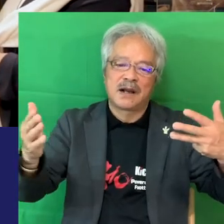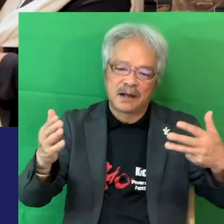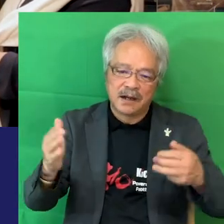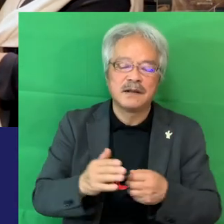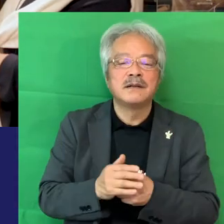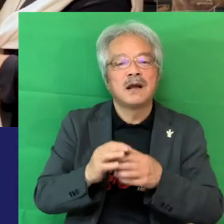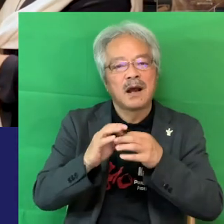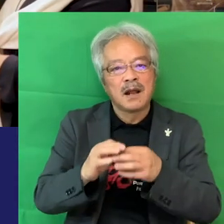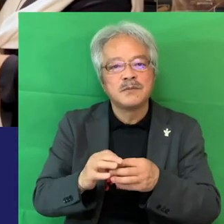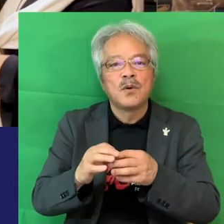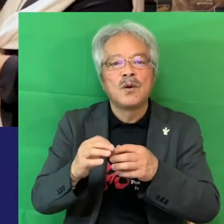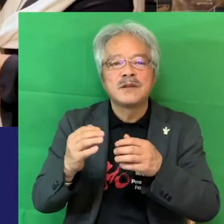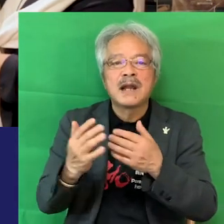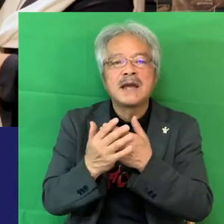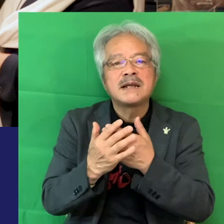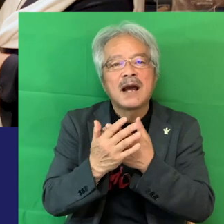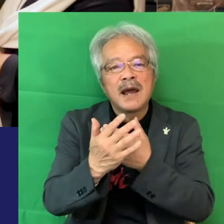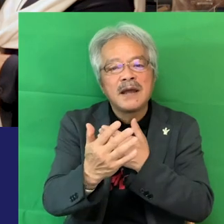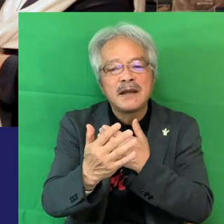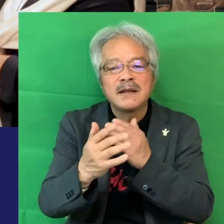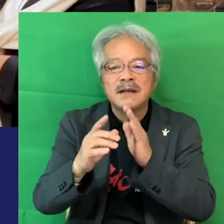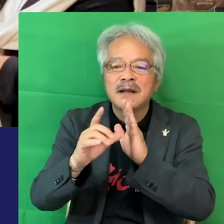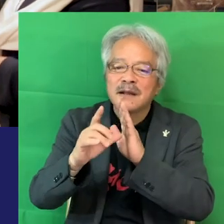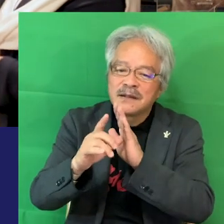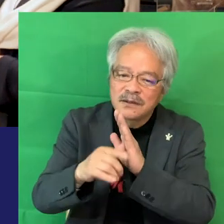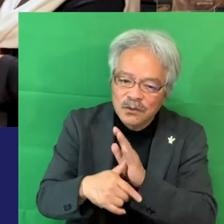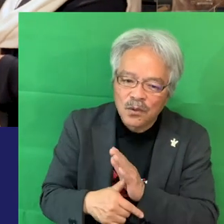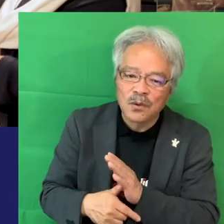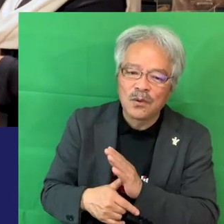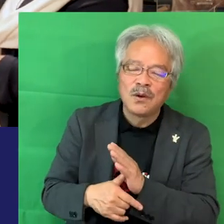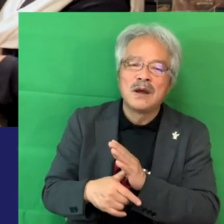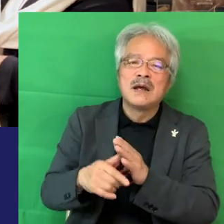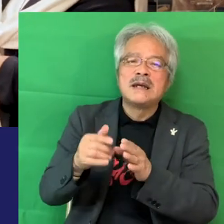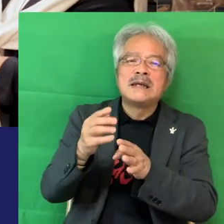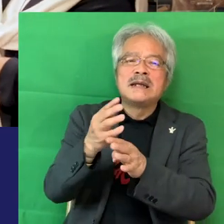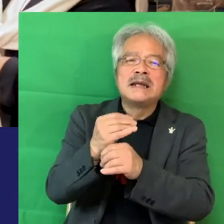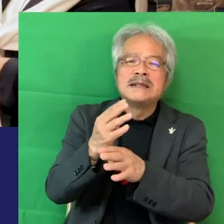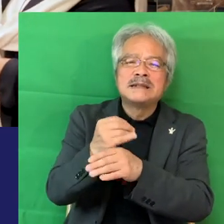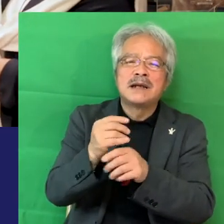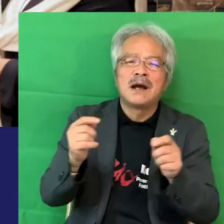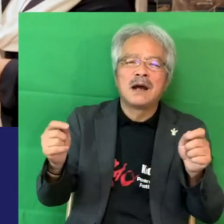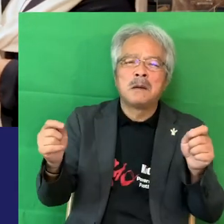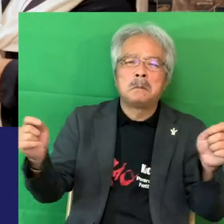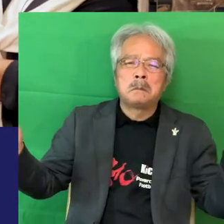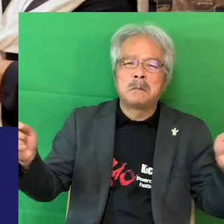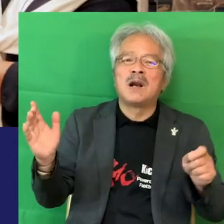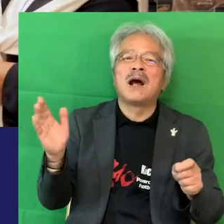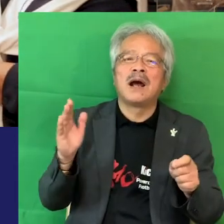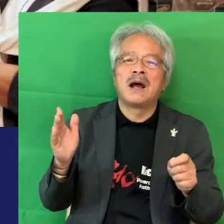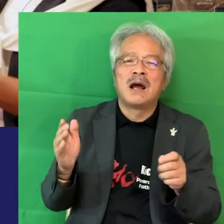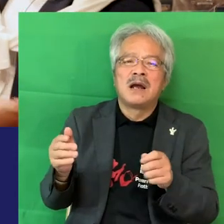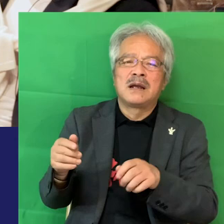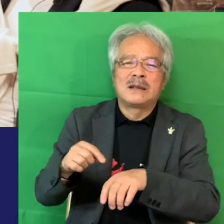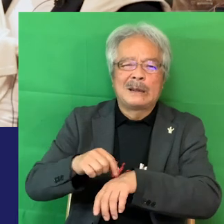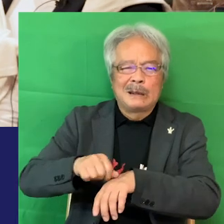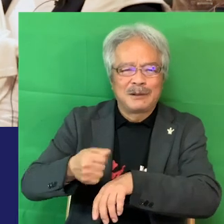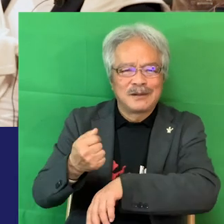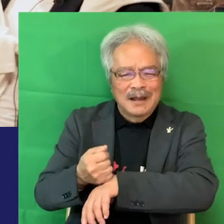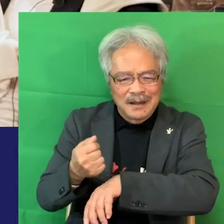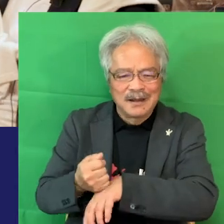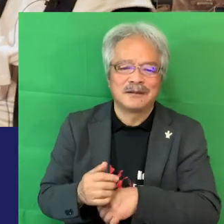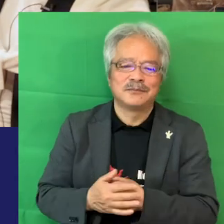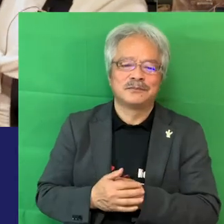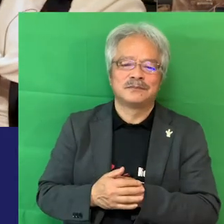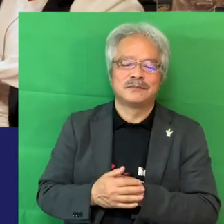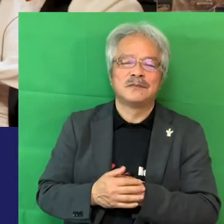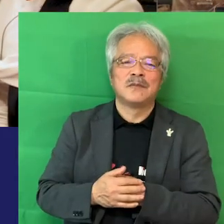だけいつも大会になってくると日にちがそんなに取れないじゃないですかだからすごいハードなスケジールでやってるわけ1日2試合なんてやったら手がもう